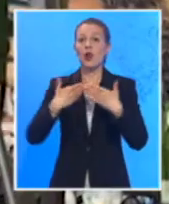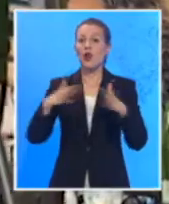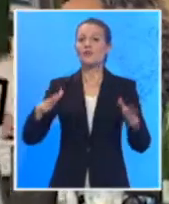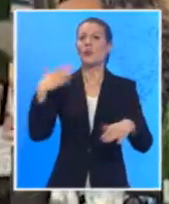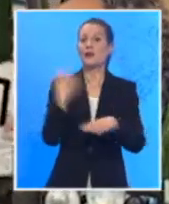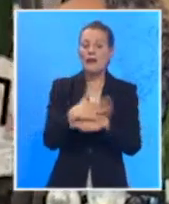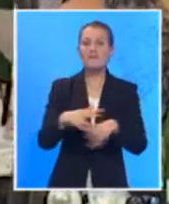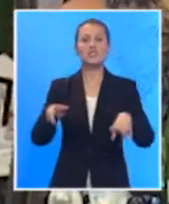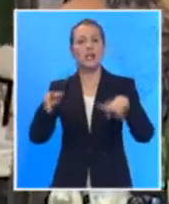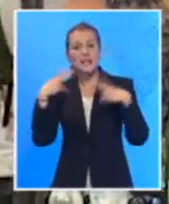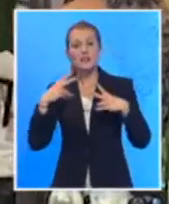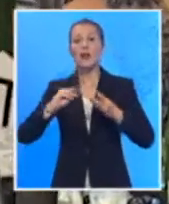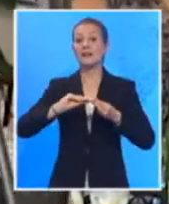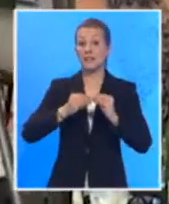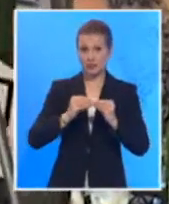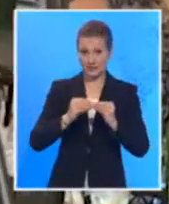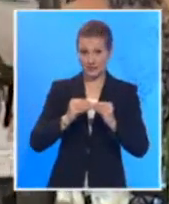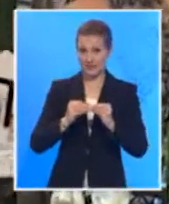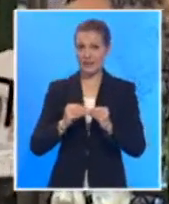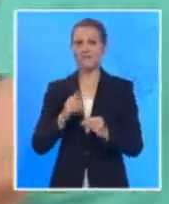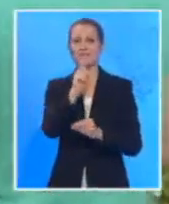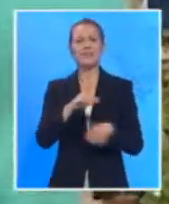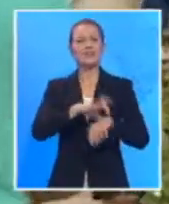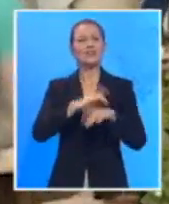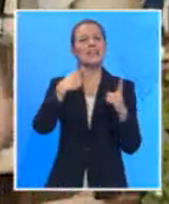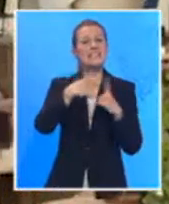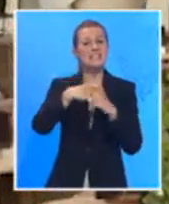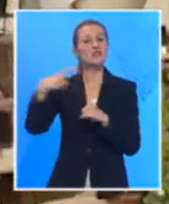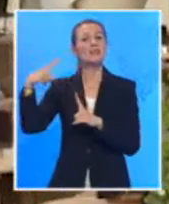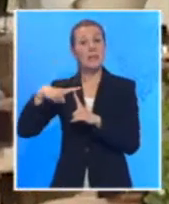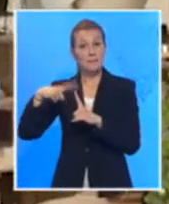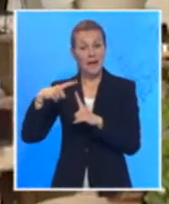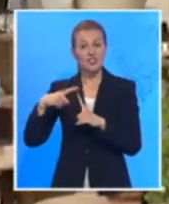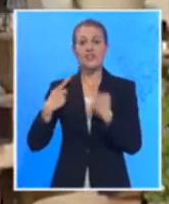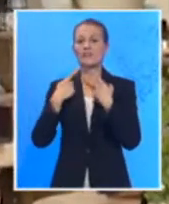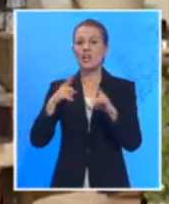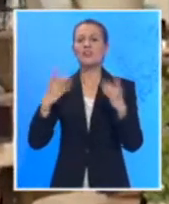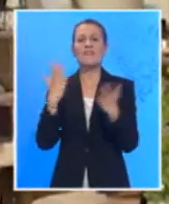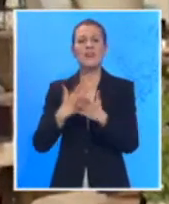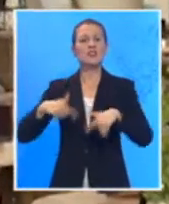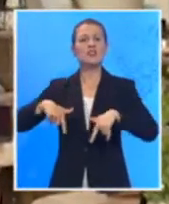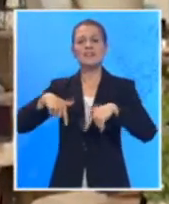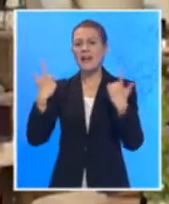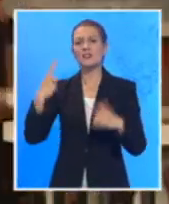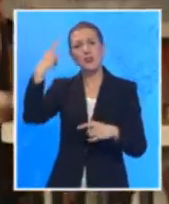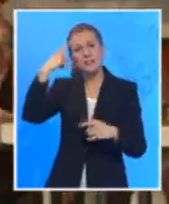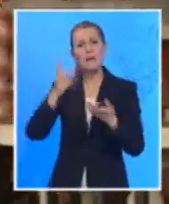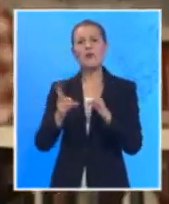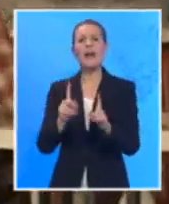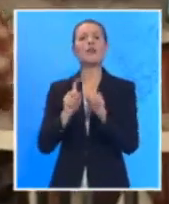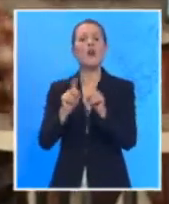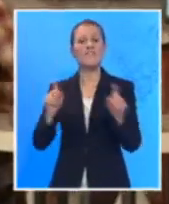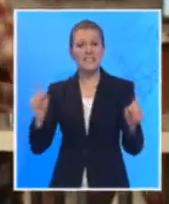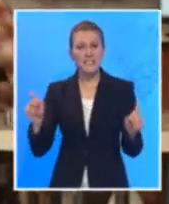kafića, restorana i tržnih centara, epidemiološkinja Kisić-Tepavčević kaže da su sada već jasno definisani putevi prenosa virusa. To je